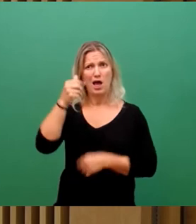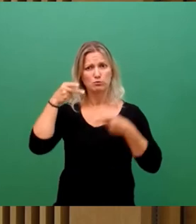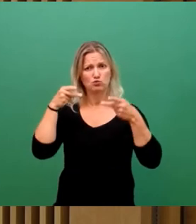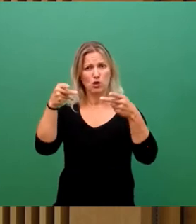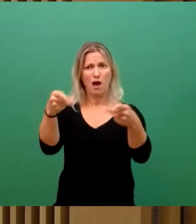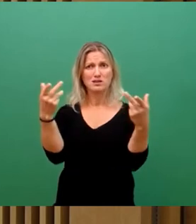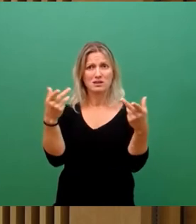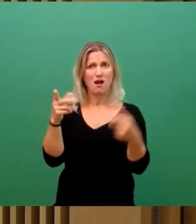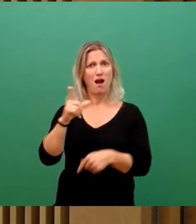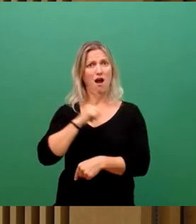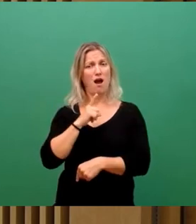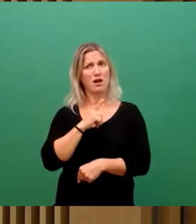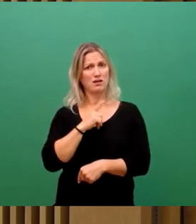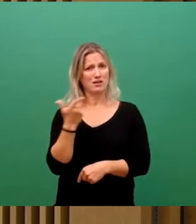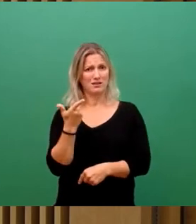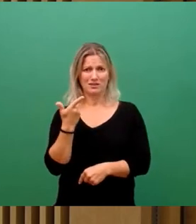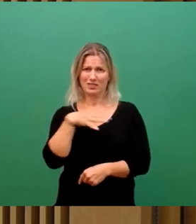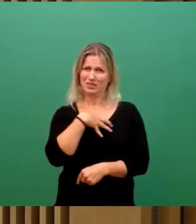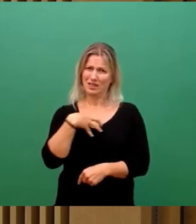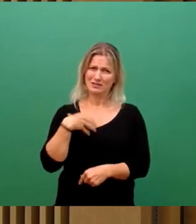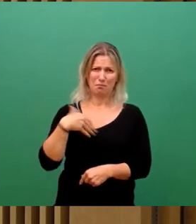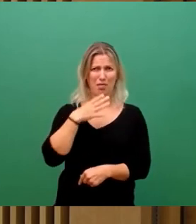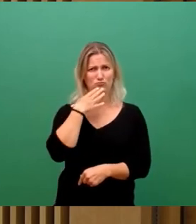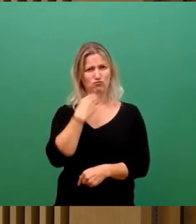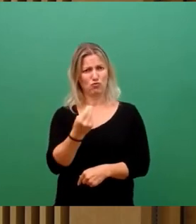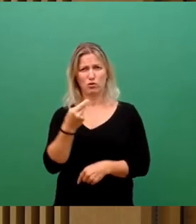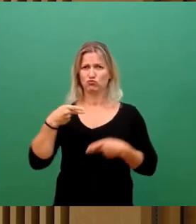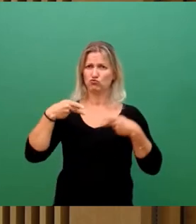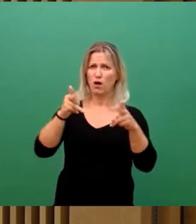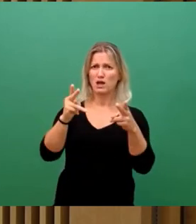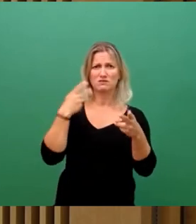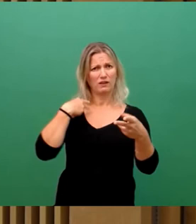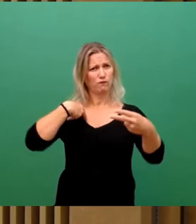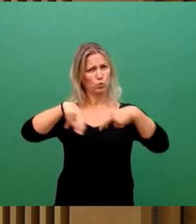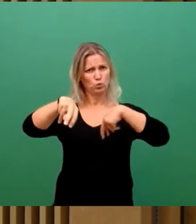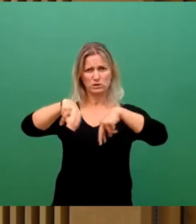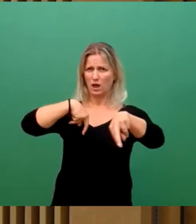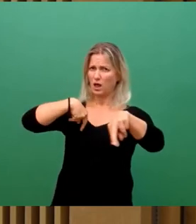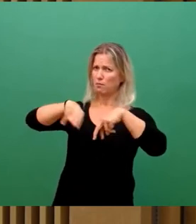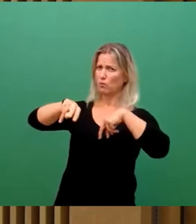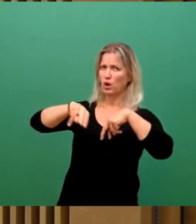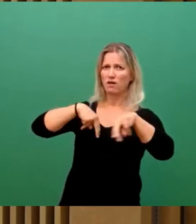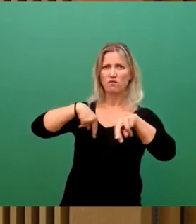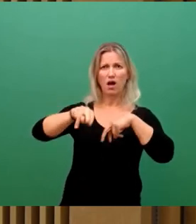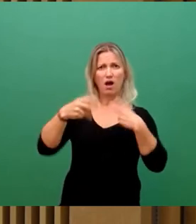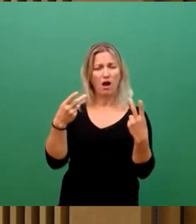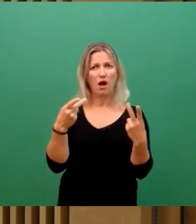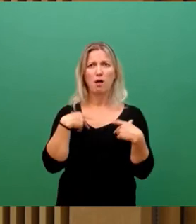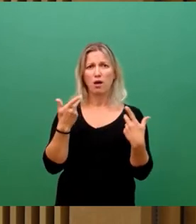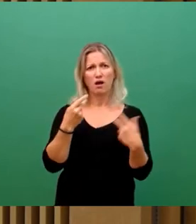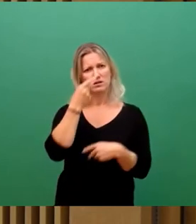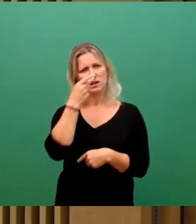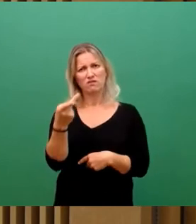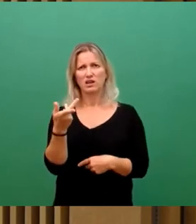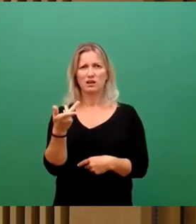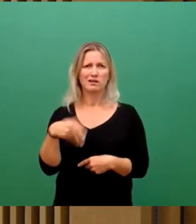schönste Straße Dresdens ist, ja der Fußgängerboulevard, schlechthin doch einen sehr, sehr vernachlässigten Eindruck gemacht hat.